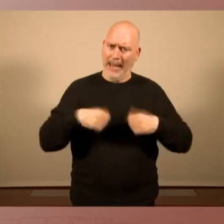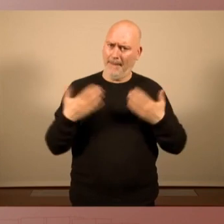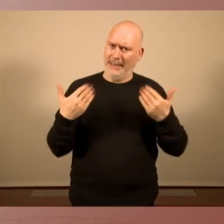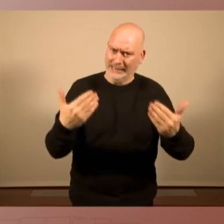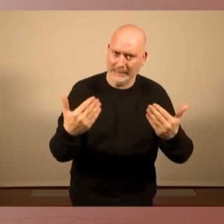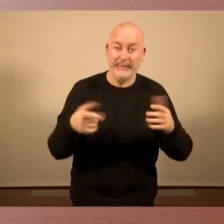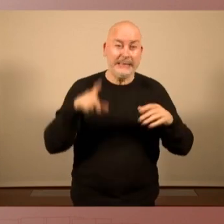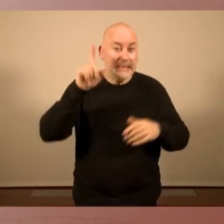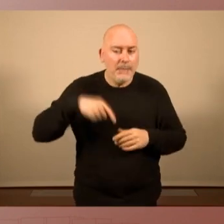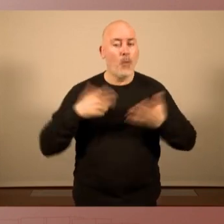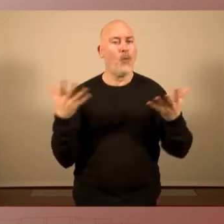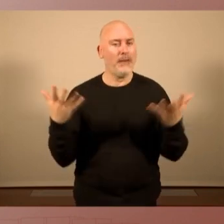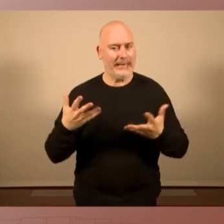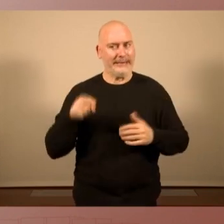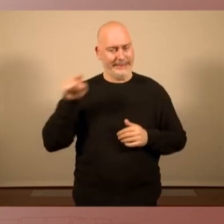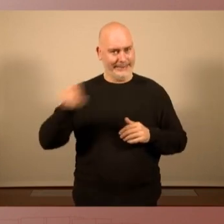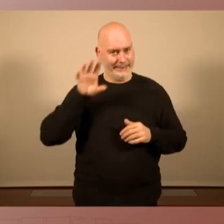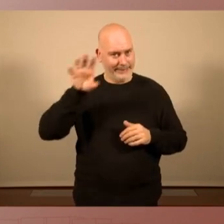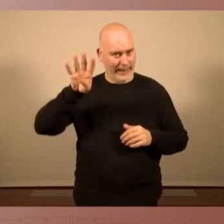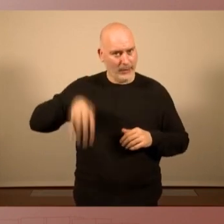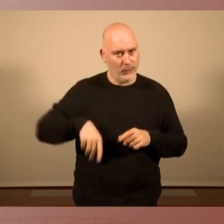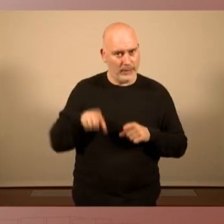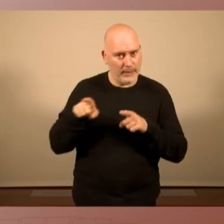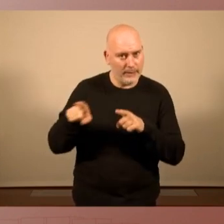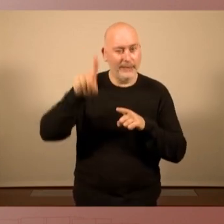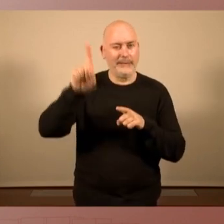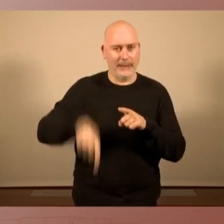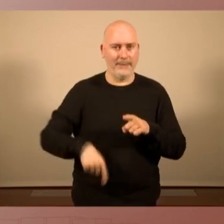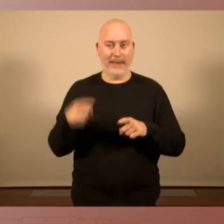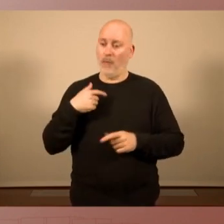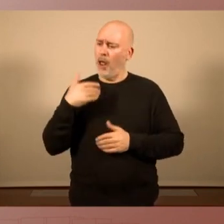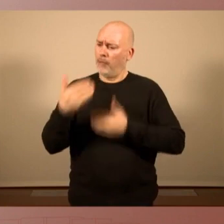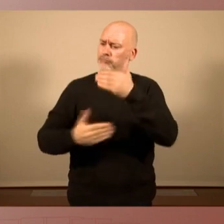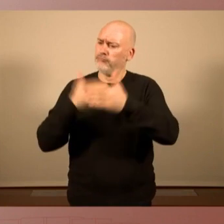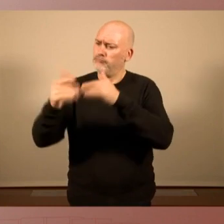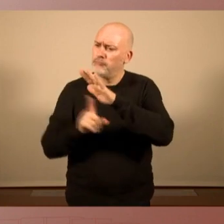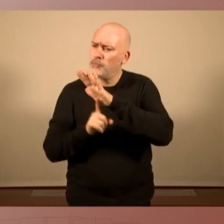resoldre les urgències que té aquest país, hi ha pressa per fer avançar el nostre procés d'autodeterminació